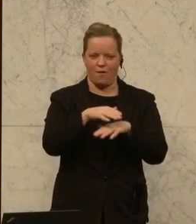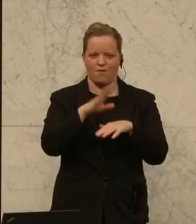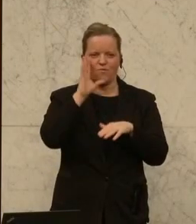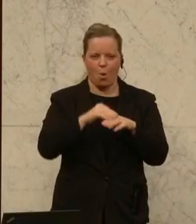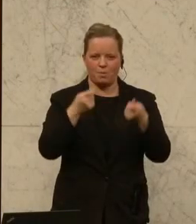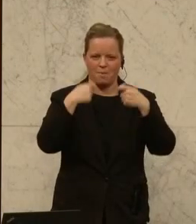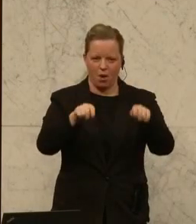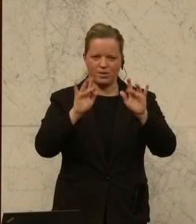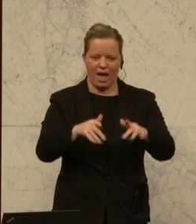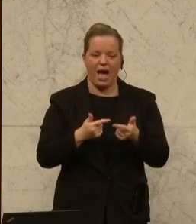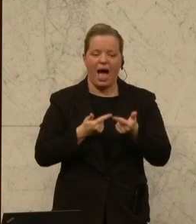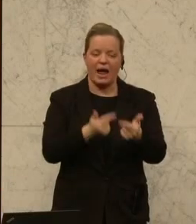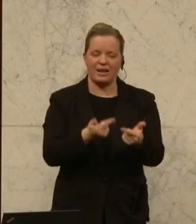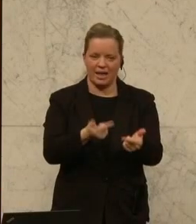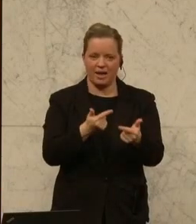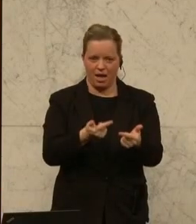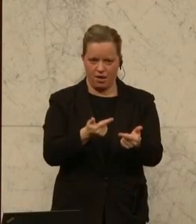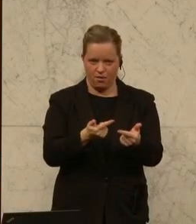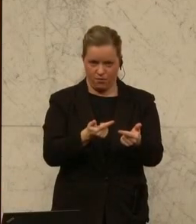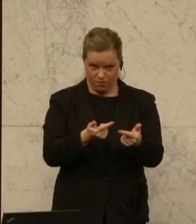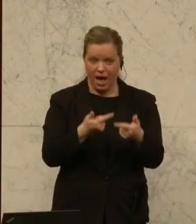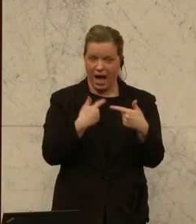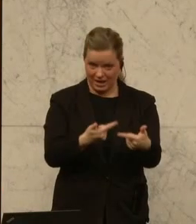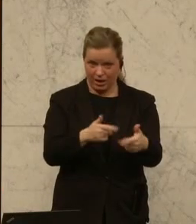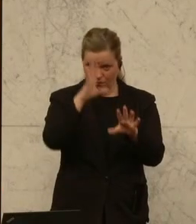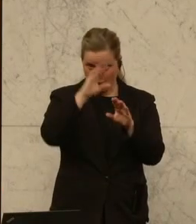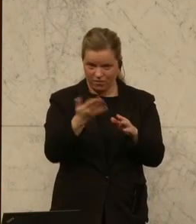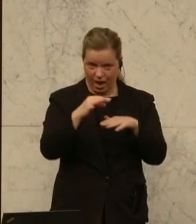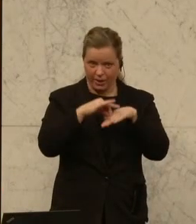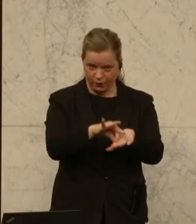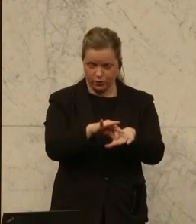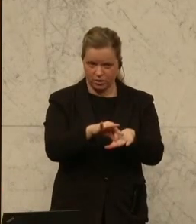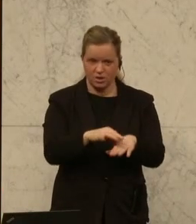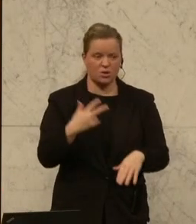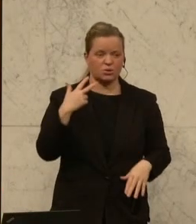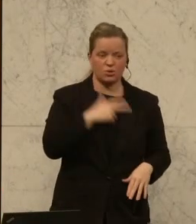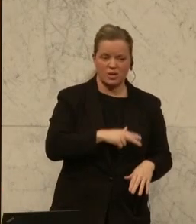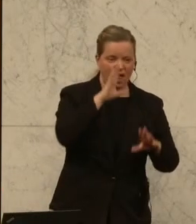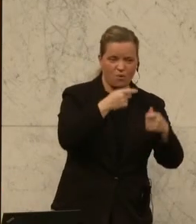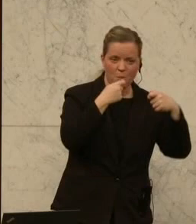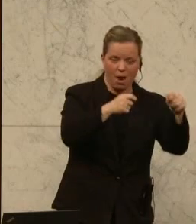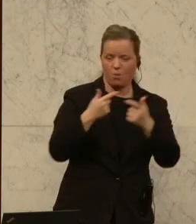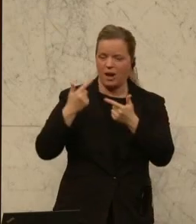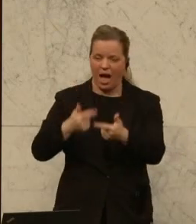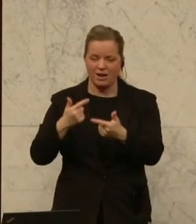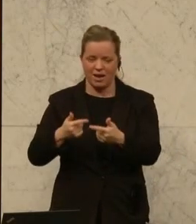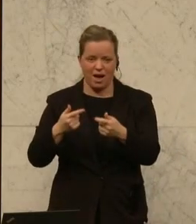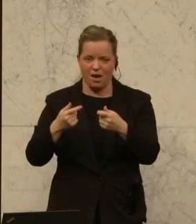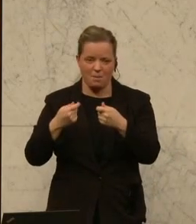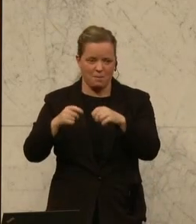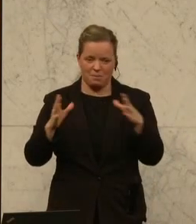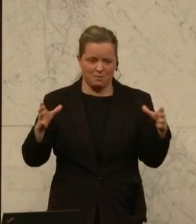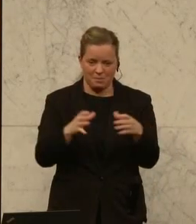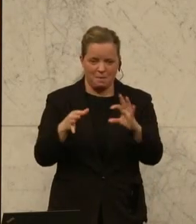eingeführt worden sind. Und meine sehr verehrten Damen und Herren, Anlegerwohnungen und sozialer Wohnbau, ich glaube, das verträgt sich wie Päufel und